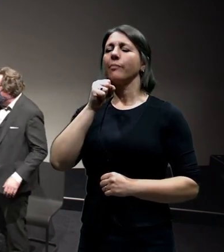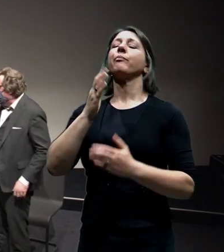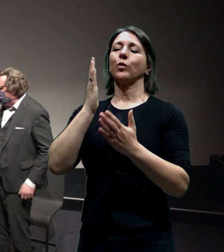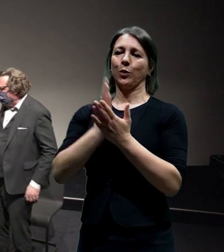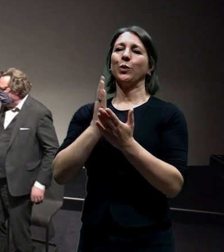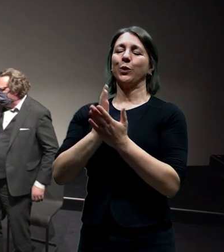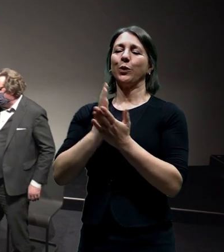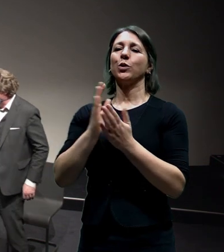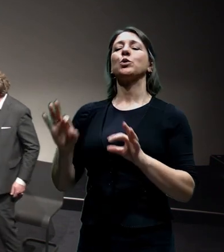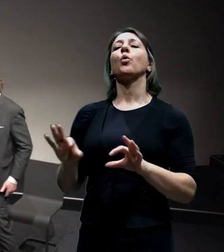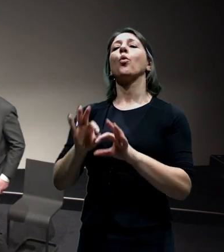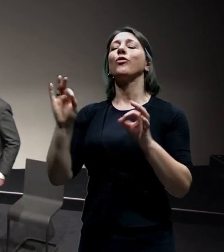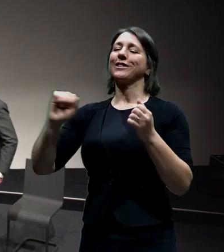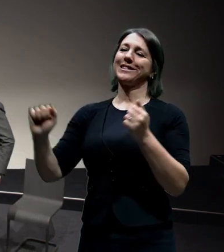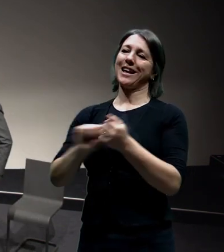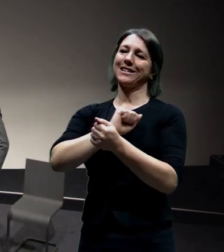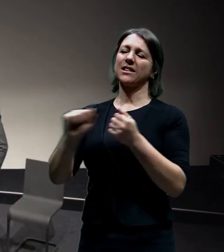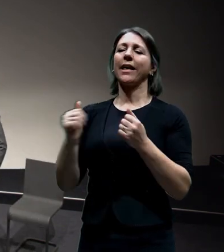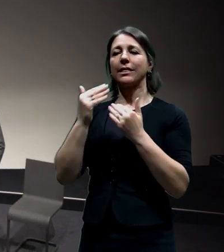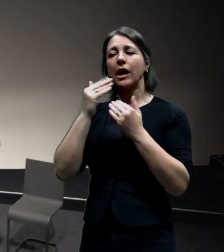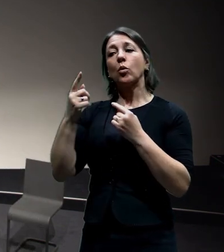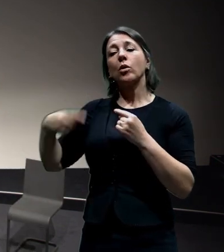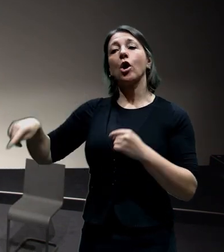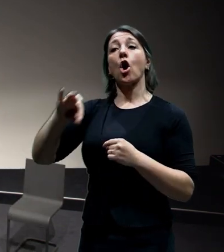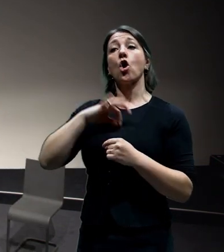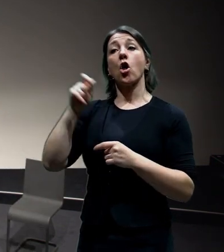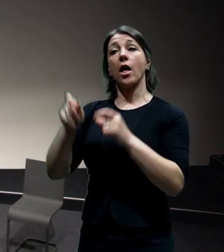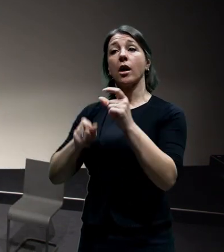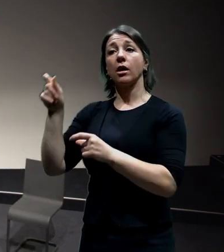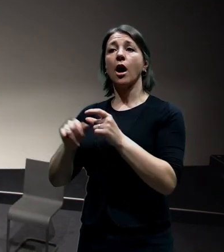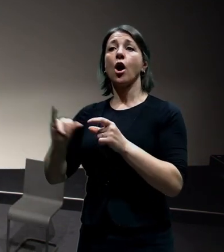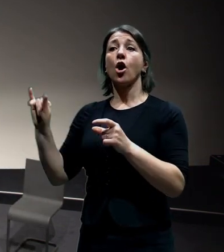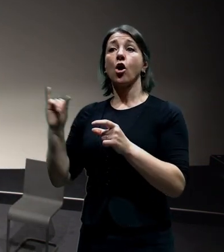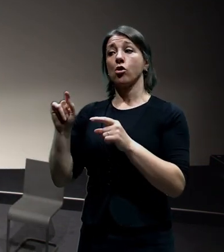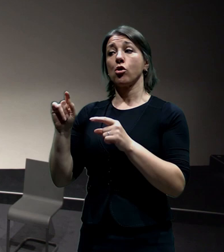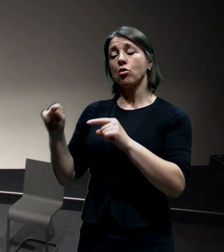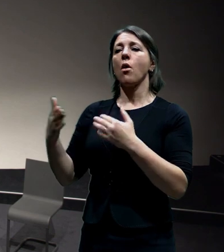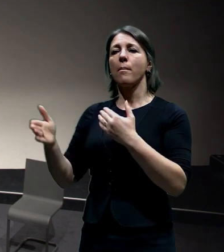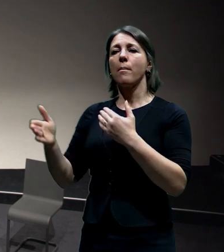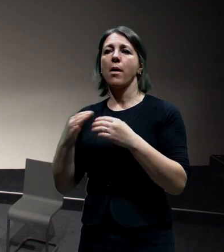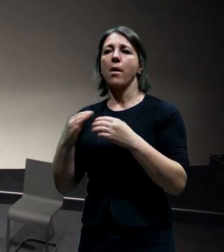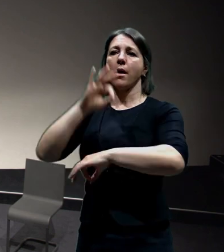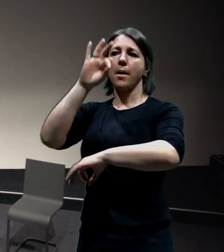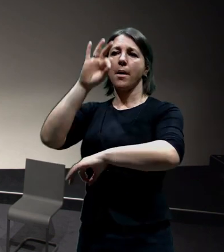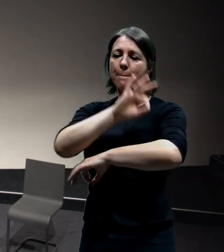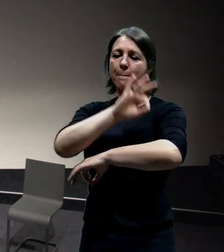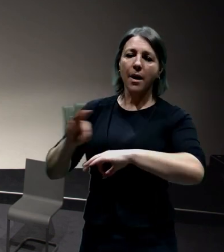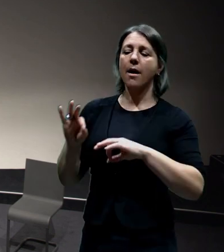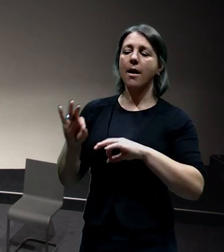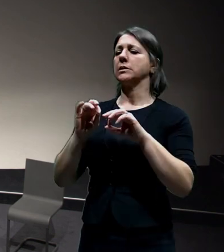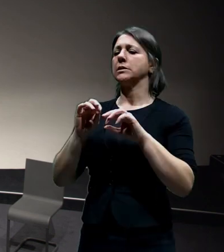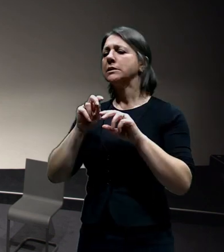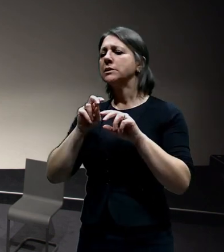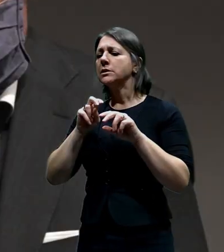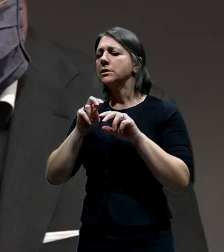poděkovat kolegům, kteří jsou nasazeni v přímé línii